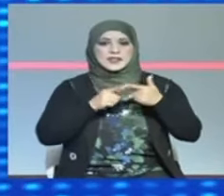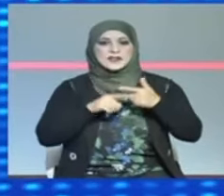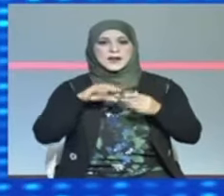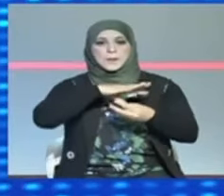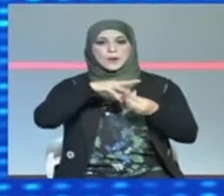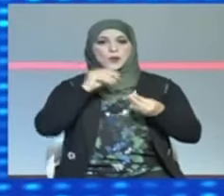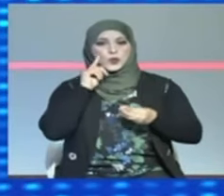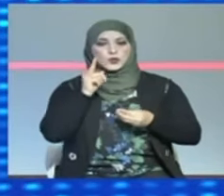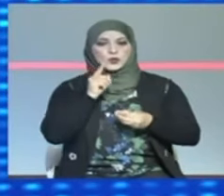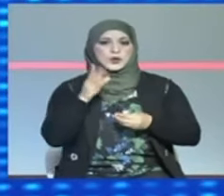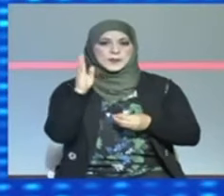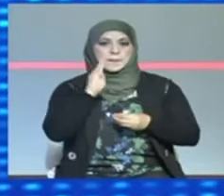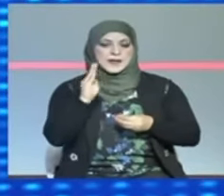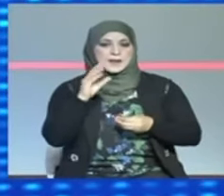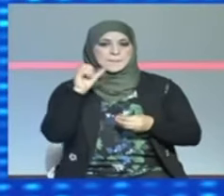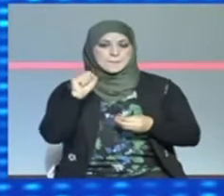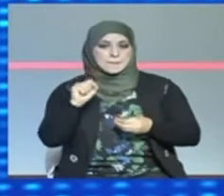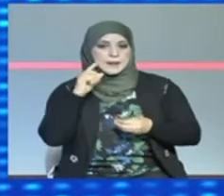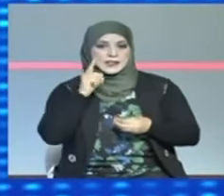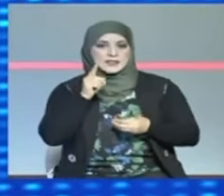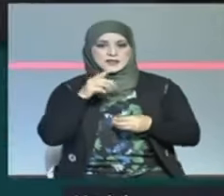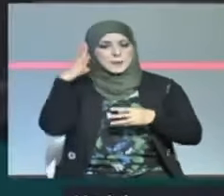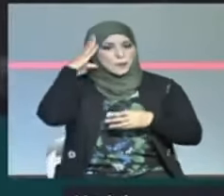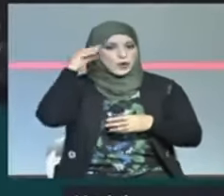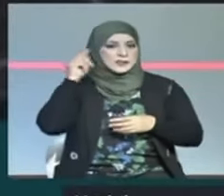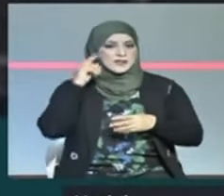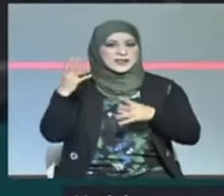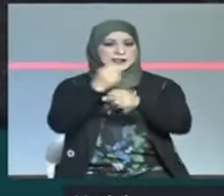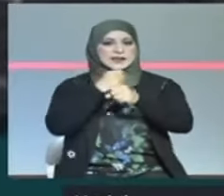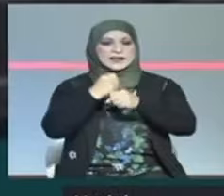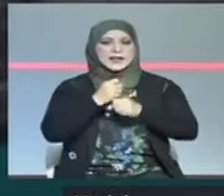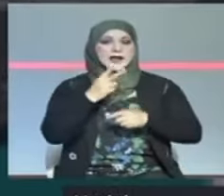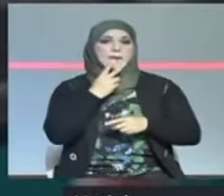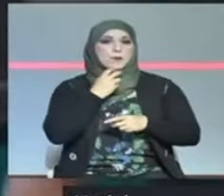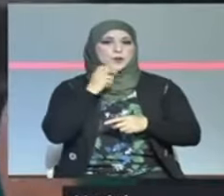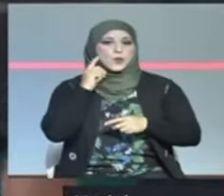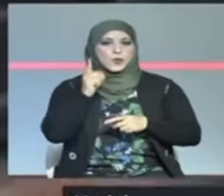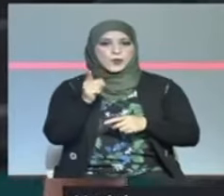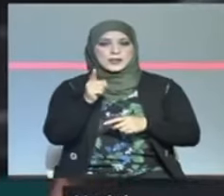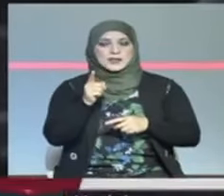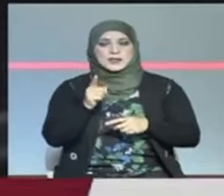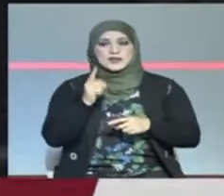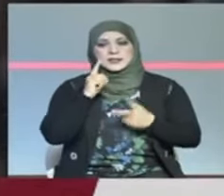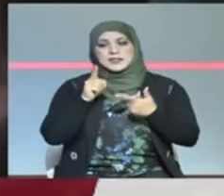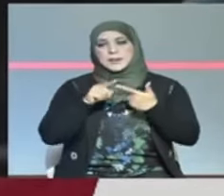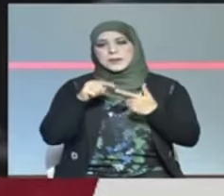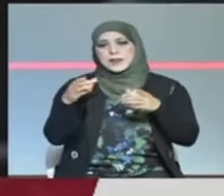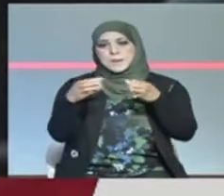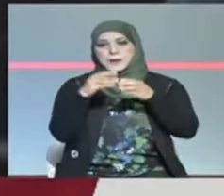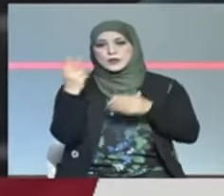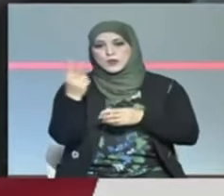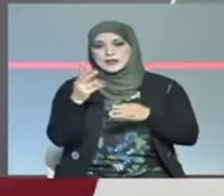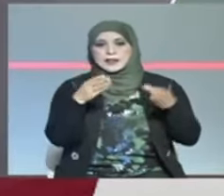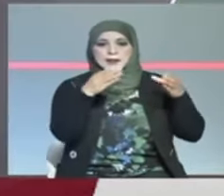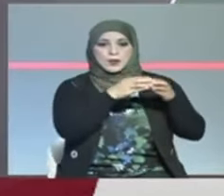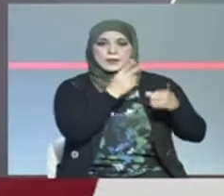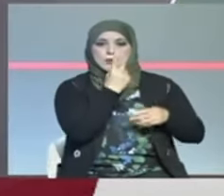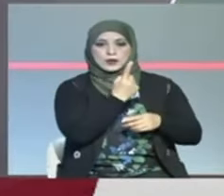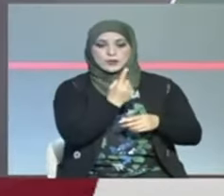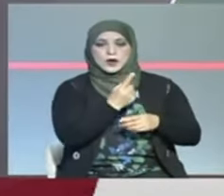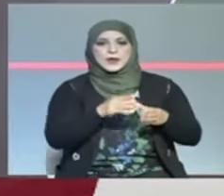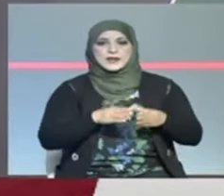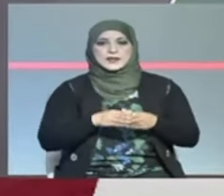بطولة باري بيرسي لتنسى المحترفين إثر انتصاره على مواطنه بابلو كارينو بمجموعتين مقابل مجموعة